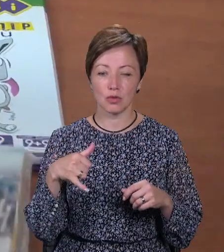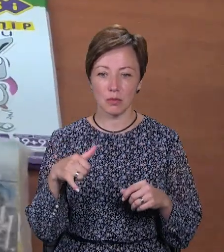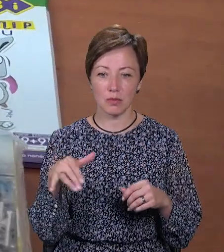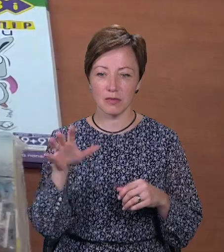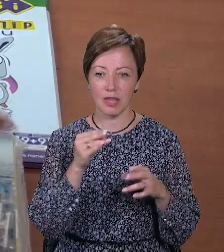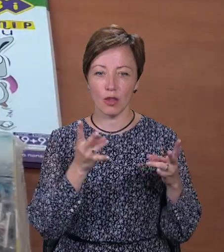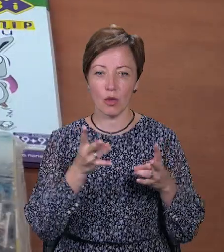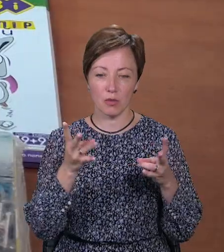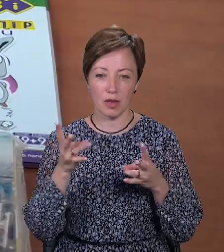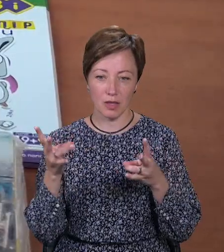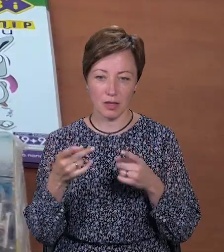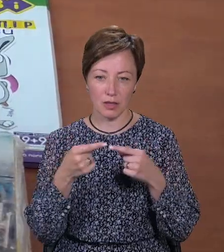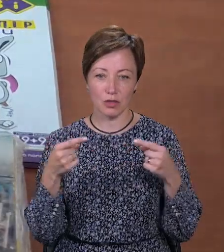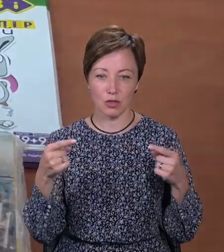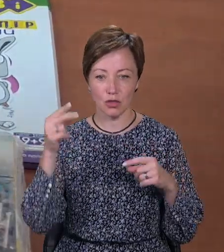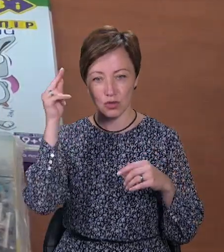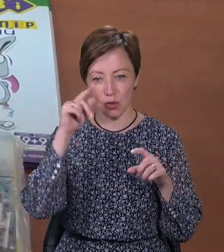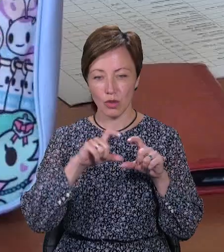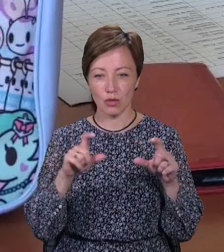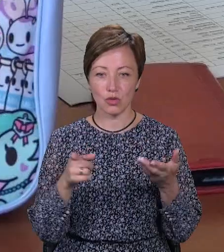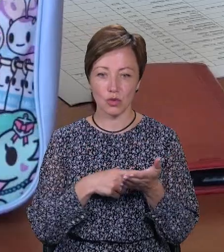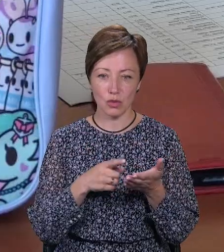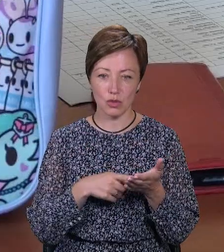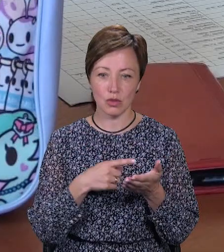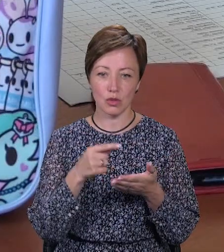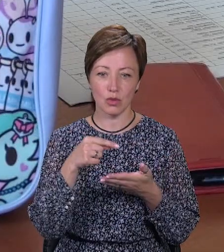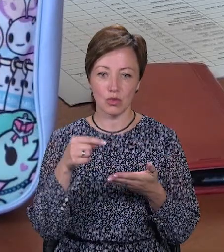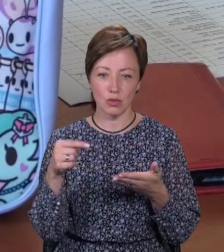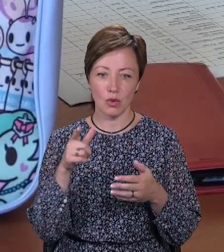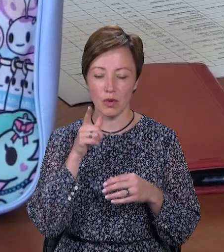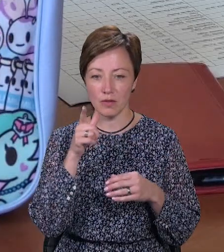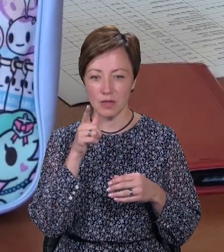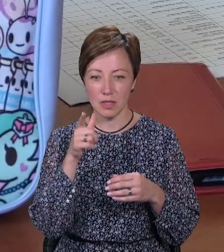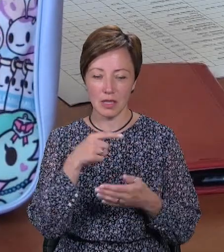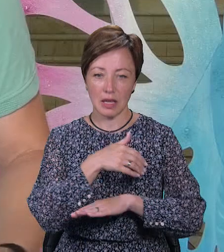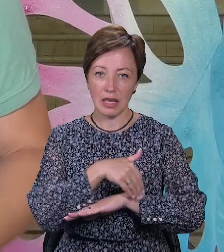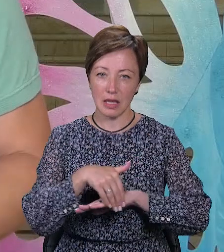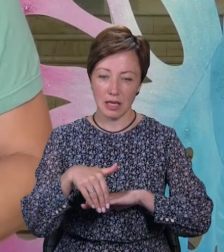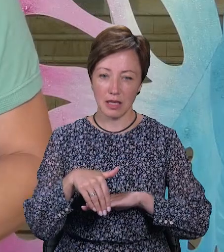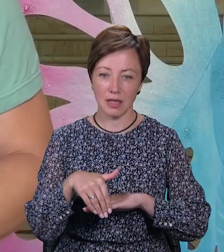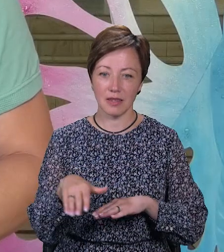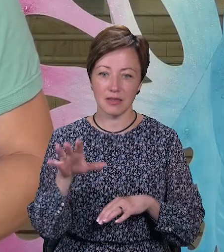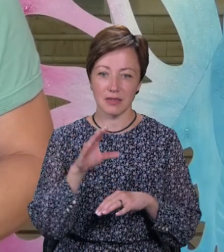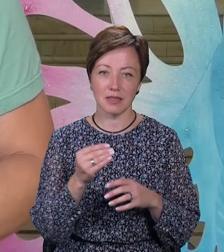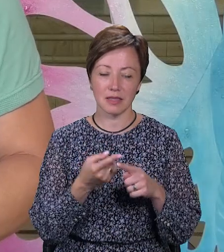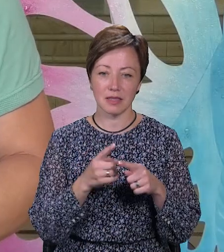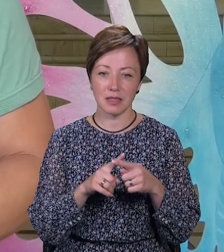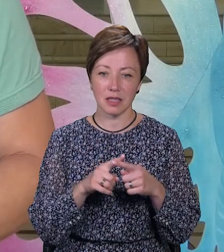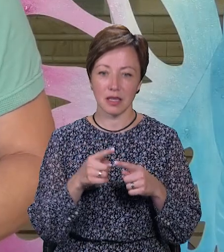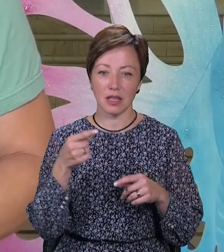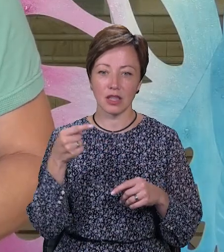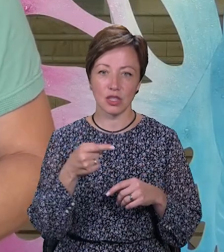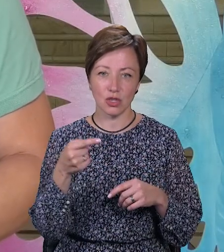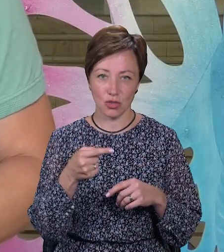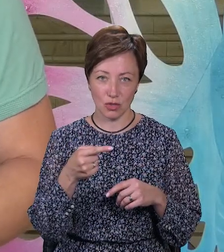необхідними речами для школярів – зошити, ручки, олівці, лінійки. Цього цей подарунок коштує тисячу